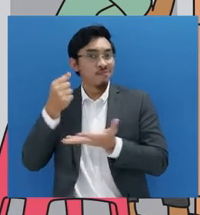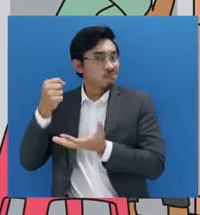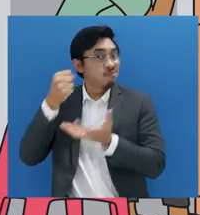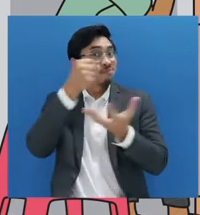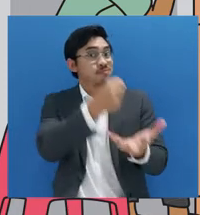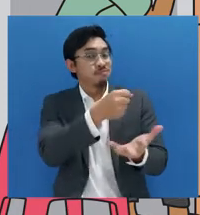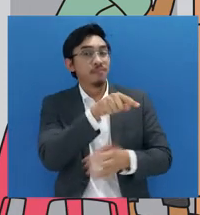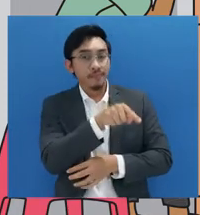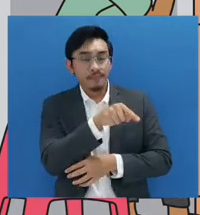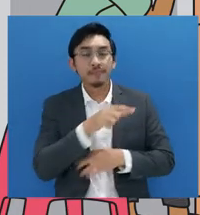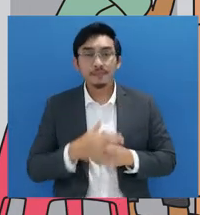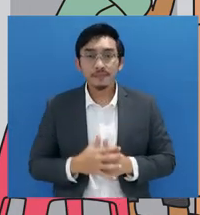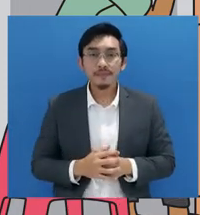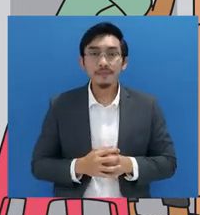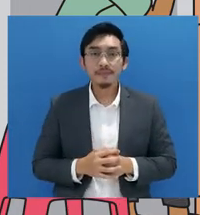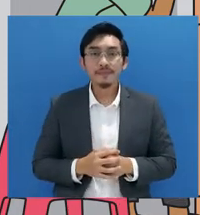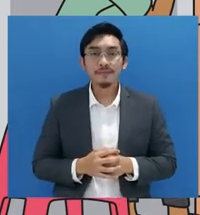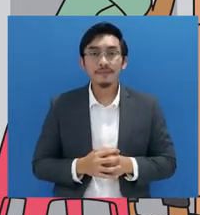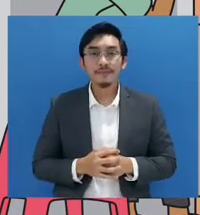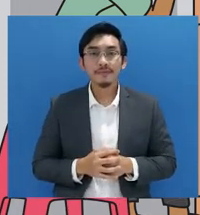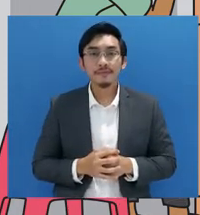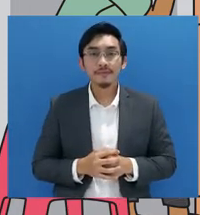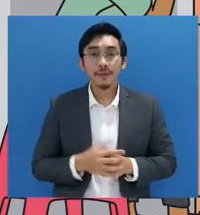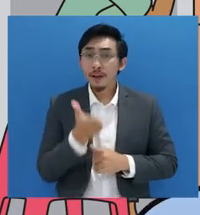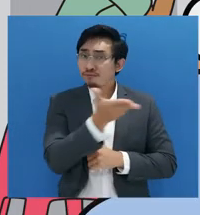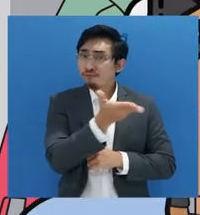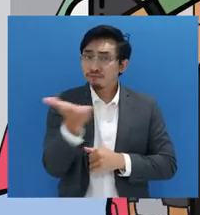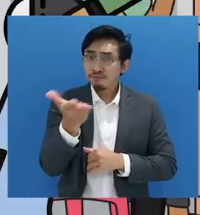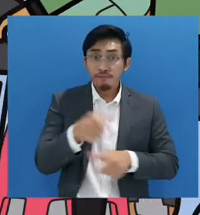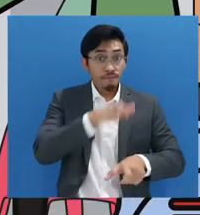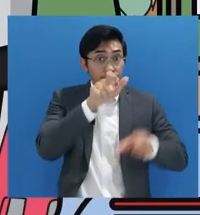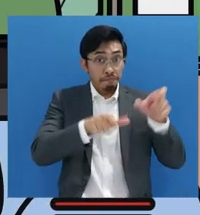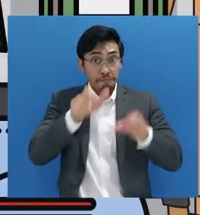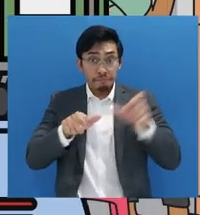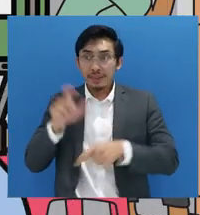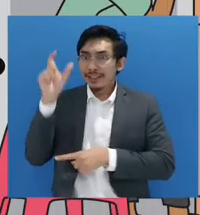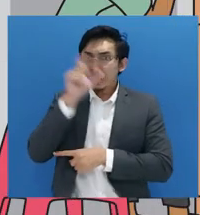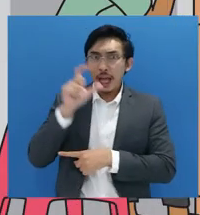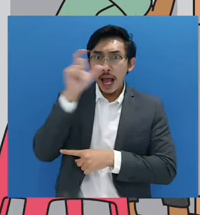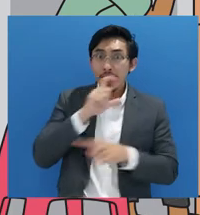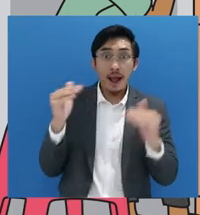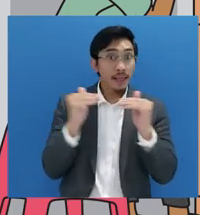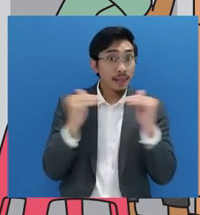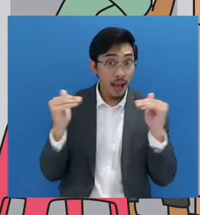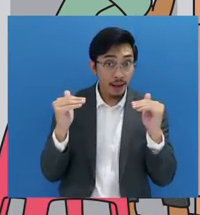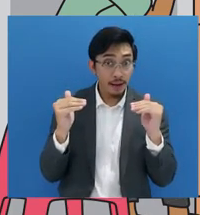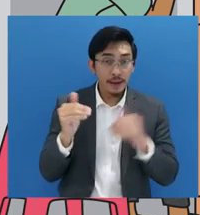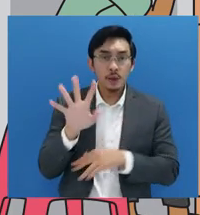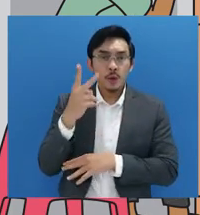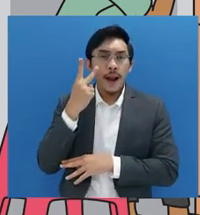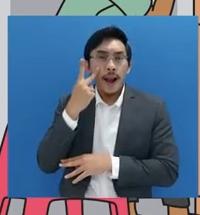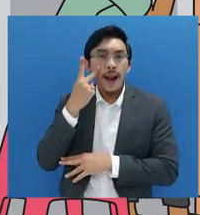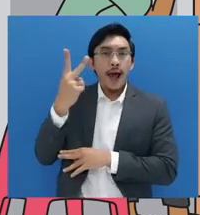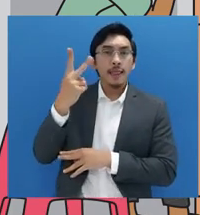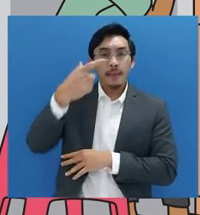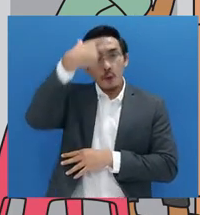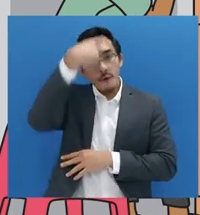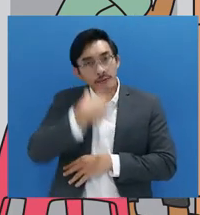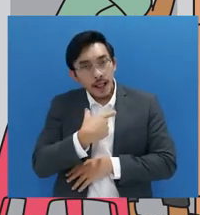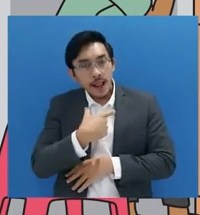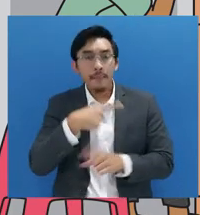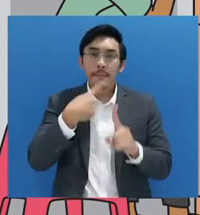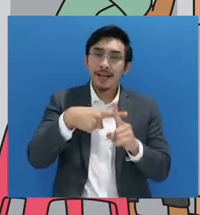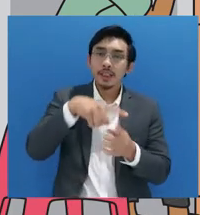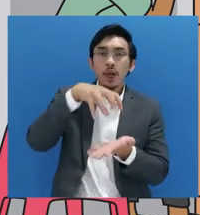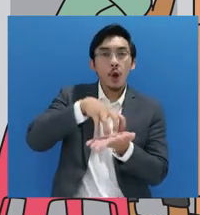Anda maupun para pencari keadilan dapat melihat profil dan lokasi beberapa organisasi dan lembaga bantuan hukum itu